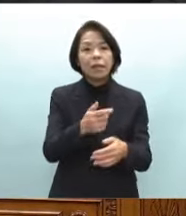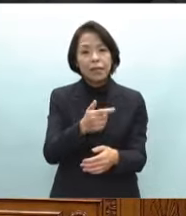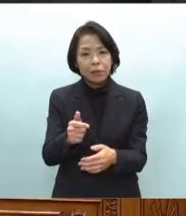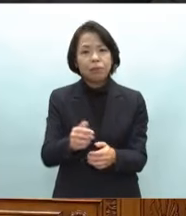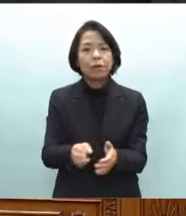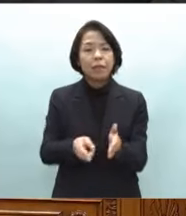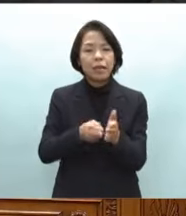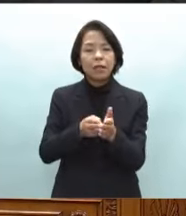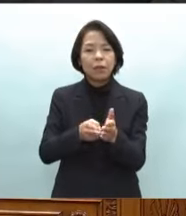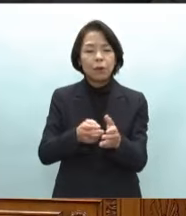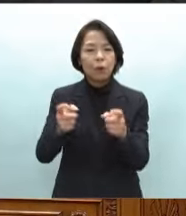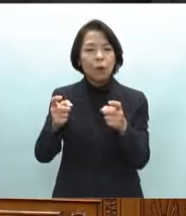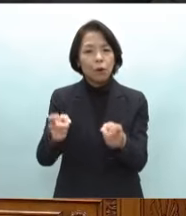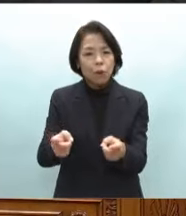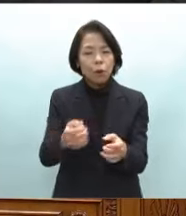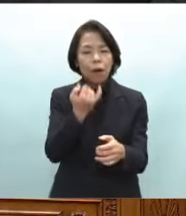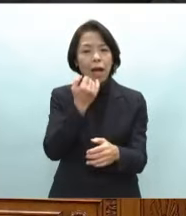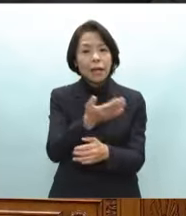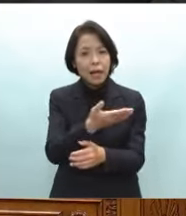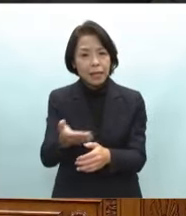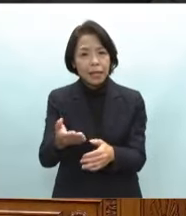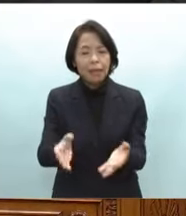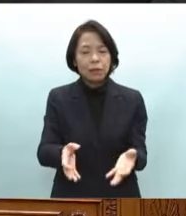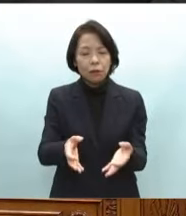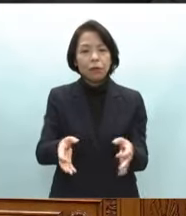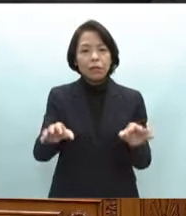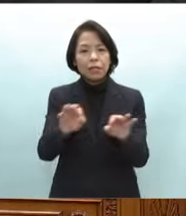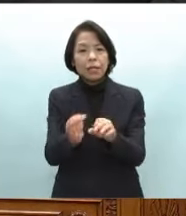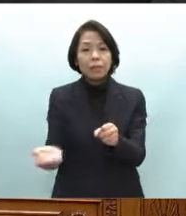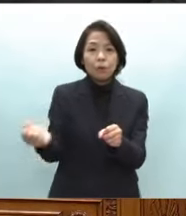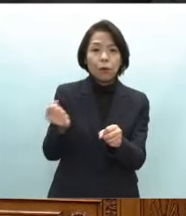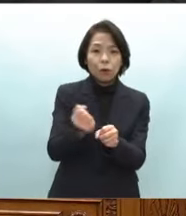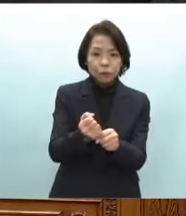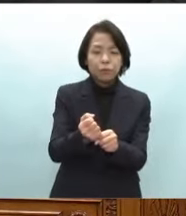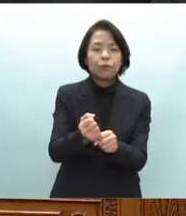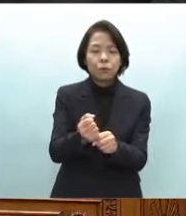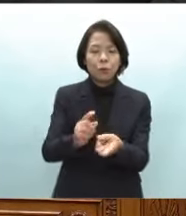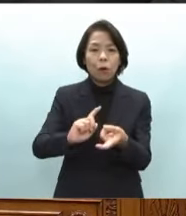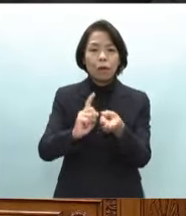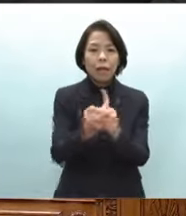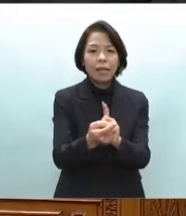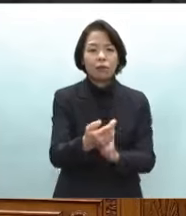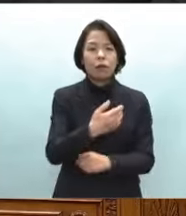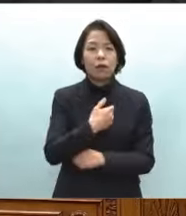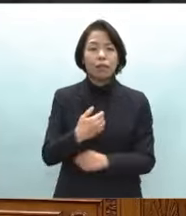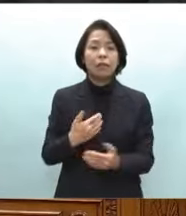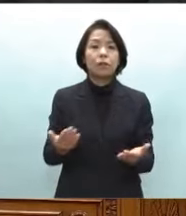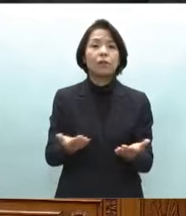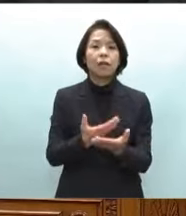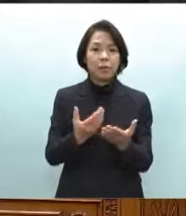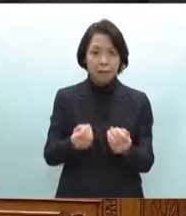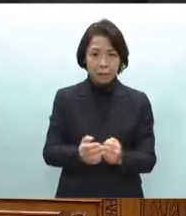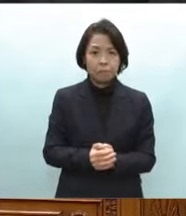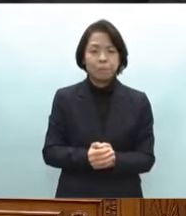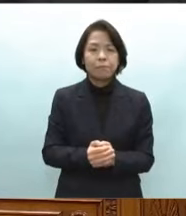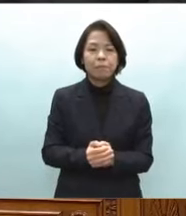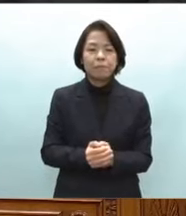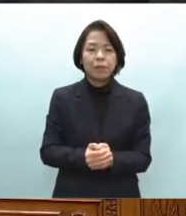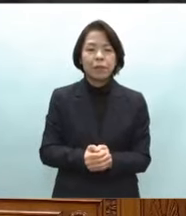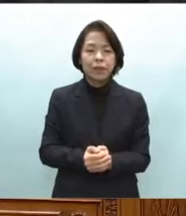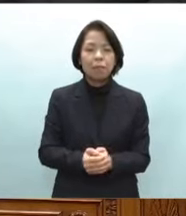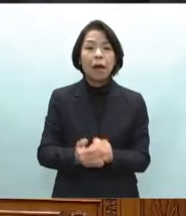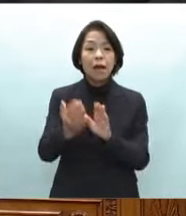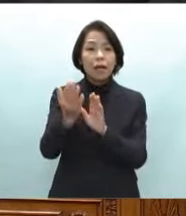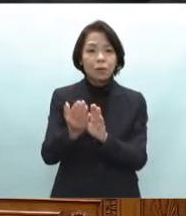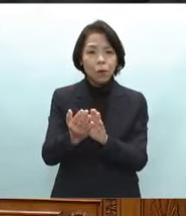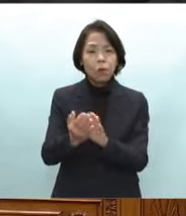港湾海岸なども施設復旧の権限代行が可能となりました当面の急務はこうした復旧作業